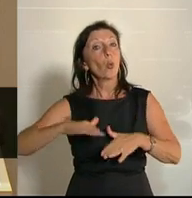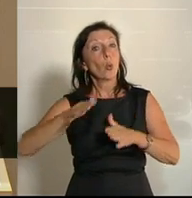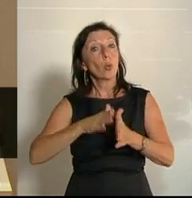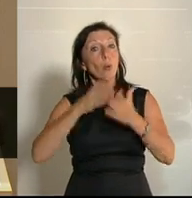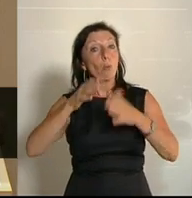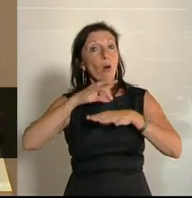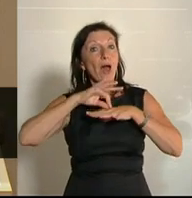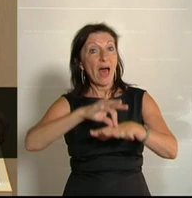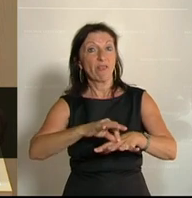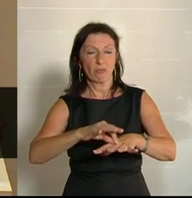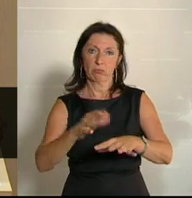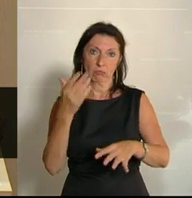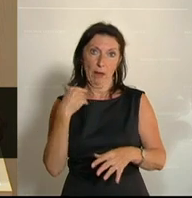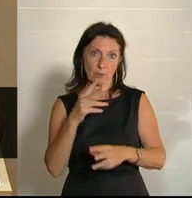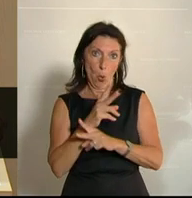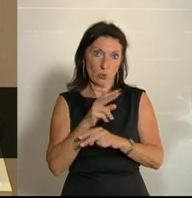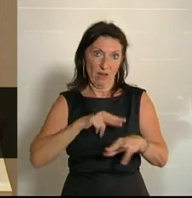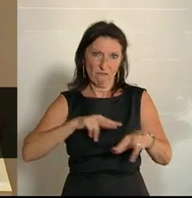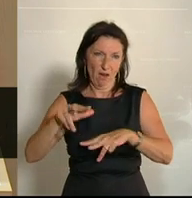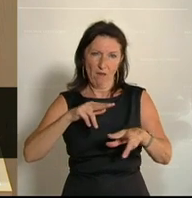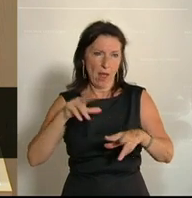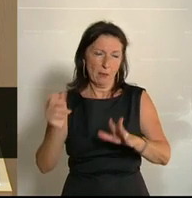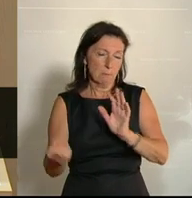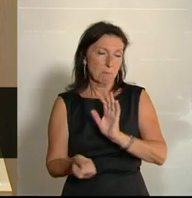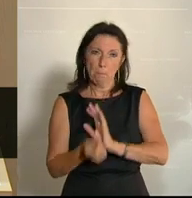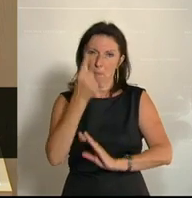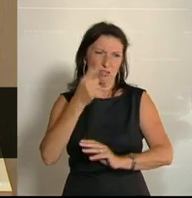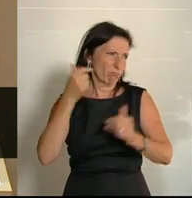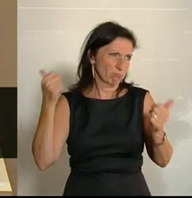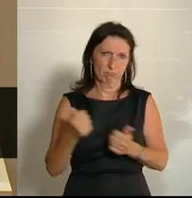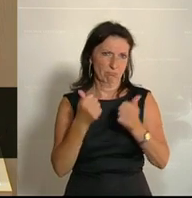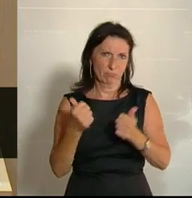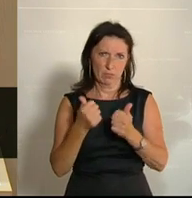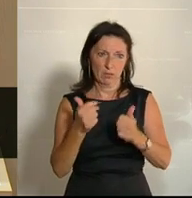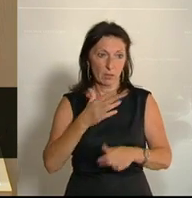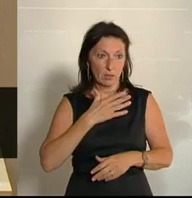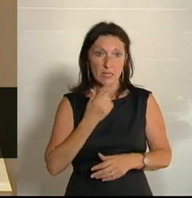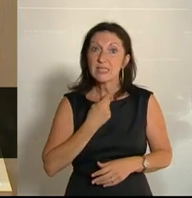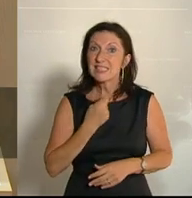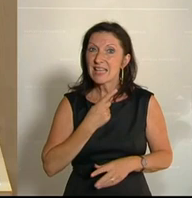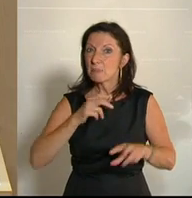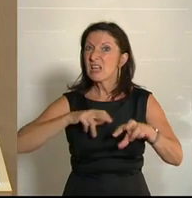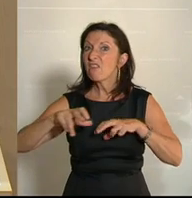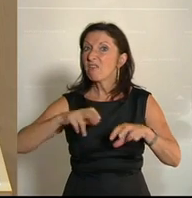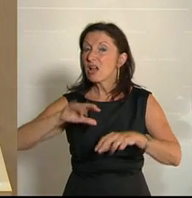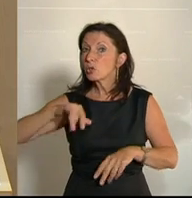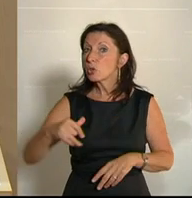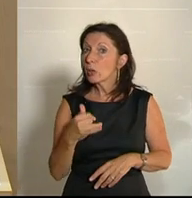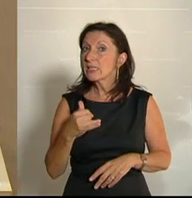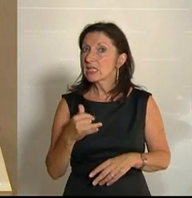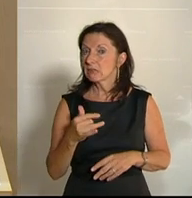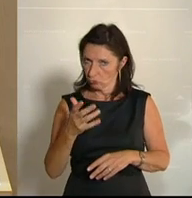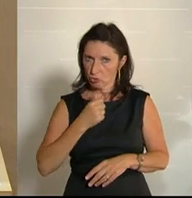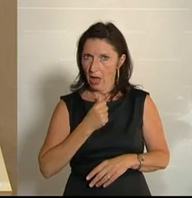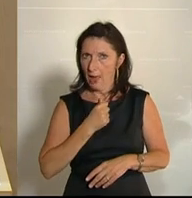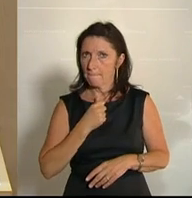Meilenstein in der österreichischen Verwaltungsgeschichte war. Ich sehe das in meiner Arbeit als Verwaltungsjuristin beim Land Steiermark,